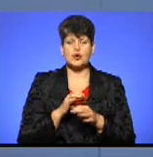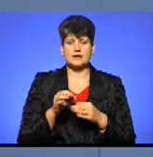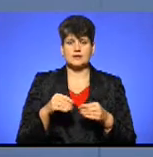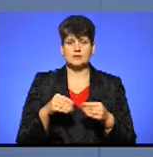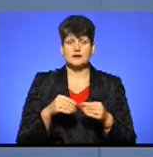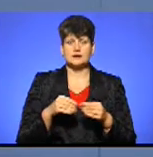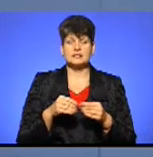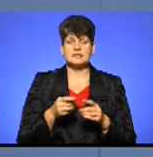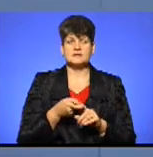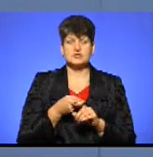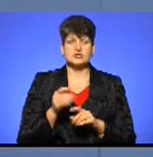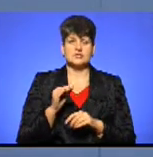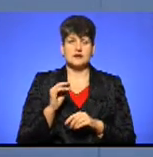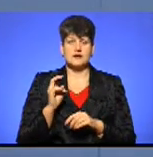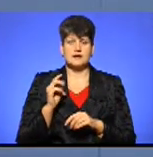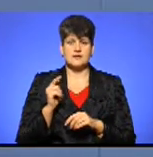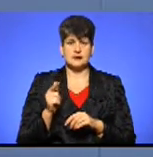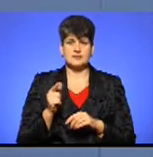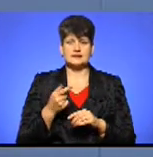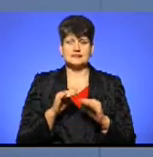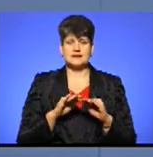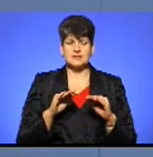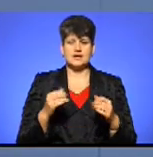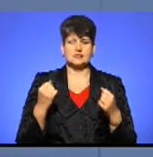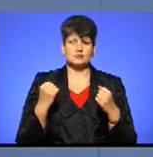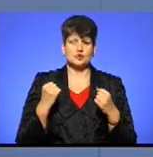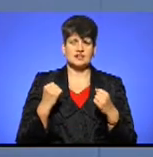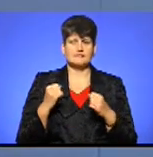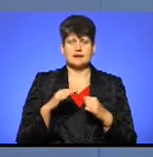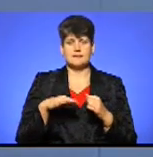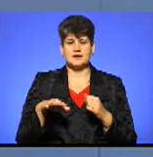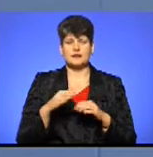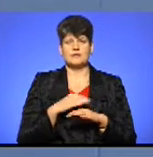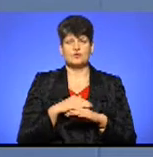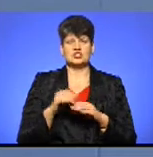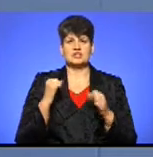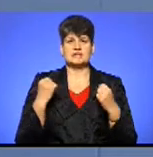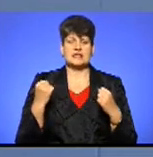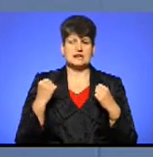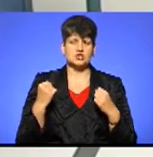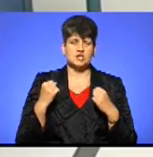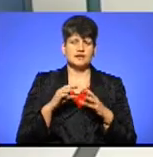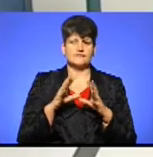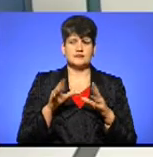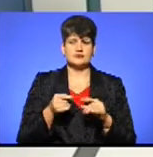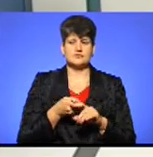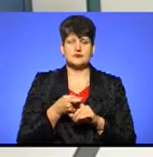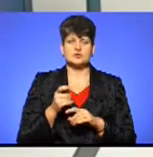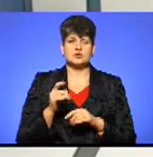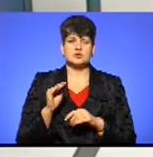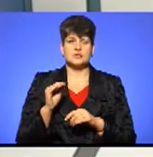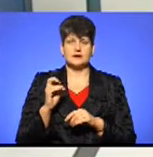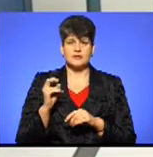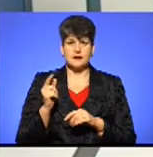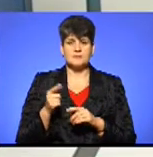це стосувалося житлову комунального господарства. Це облаштування дитячих, спортивних майданчиків, вуличніх тренажерів, тобто будь-що, що стосується комуналки. Ми